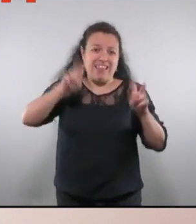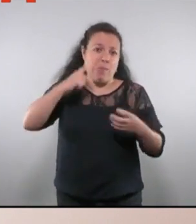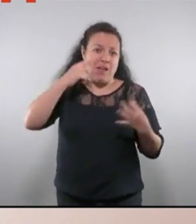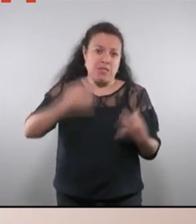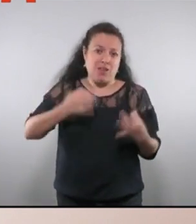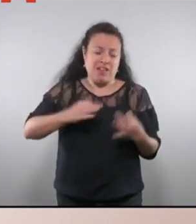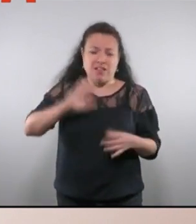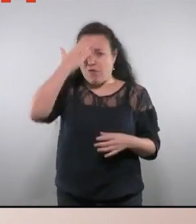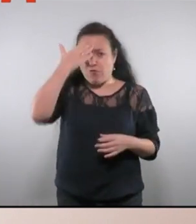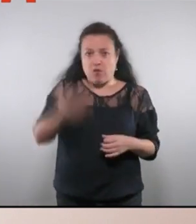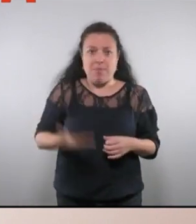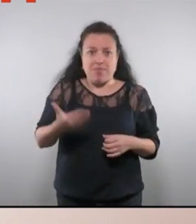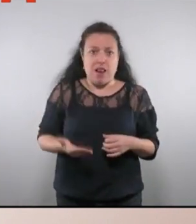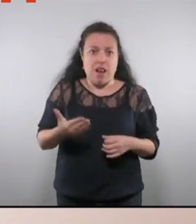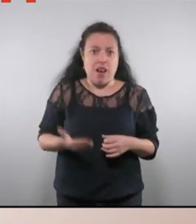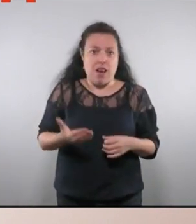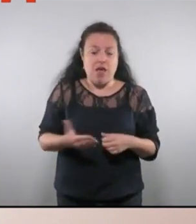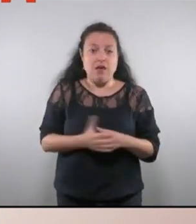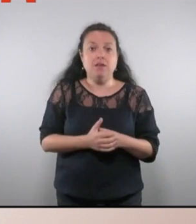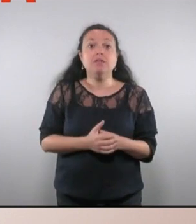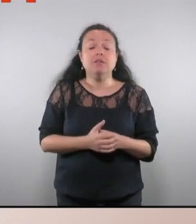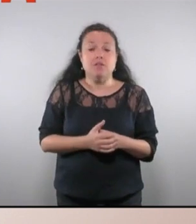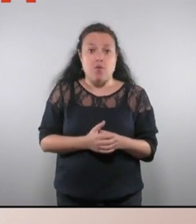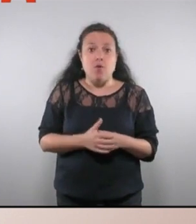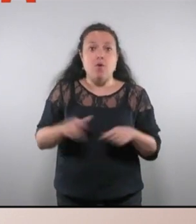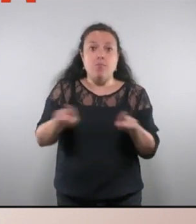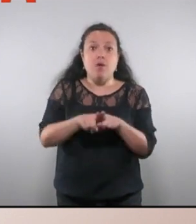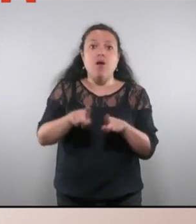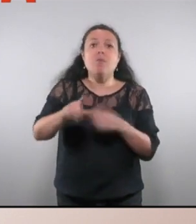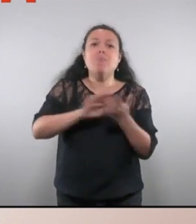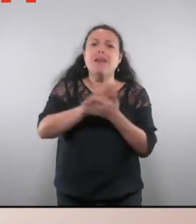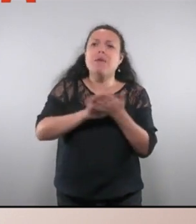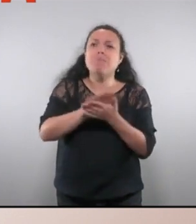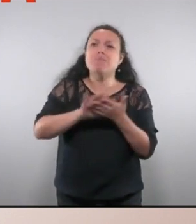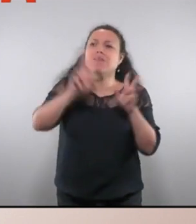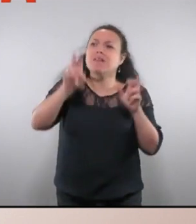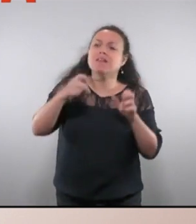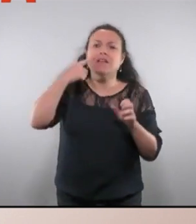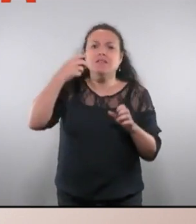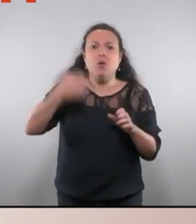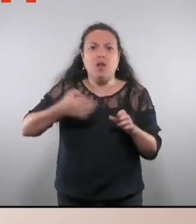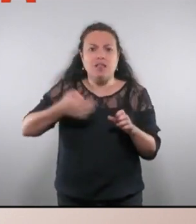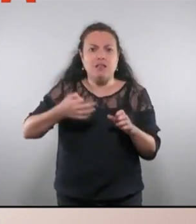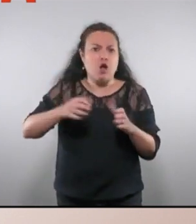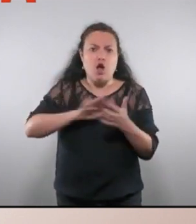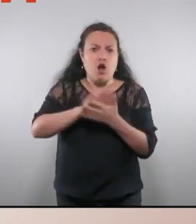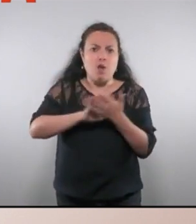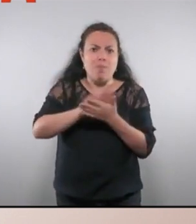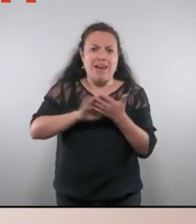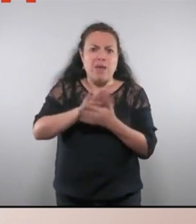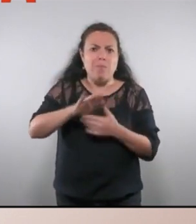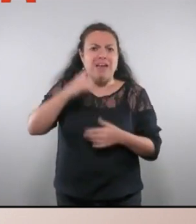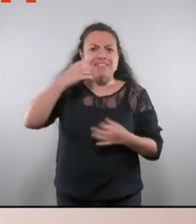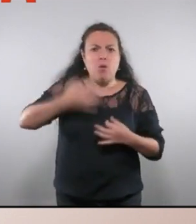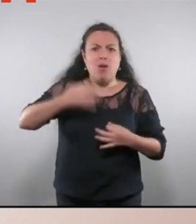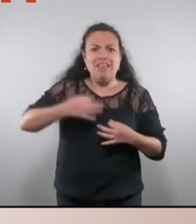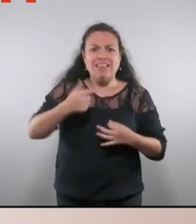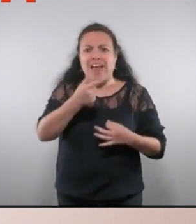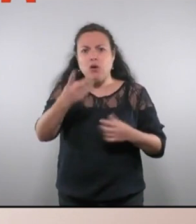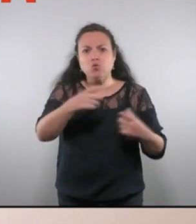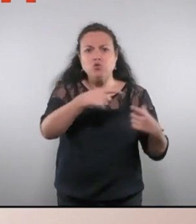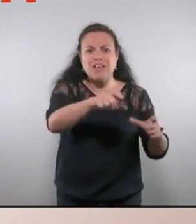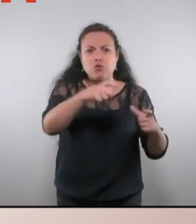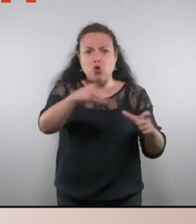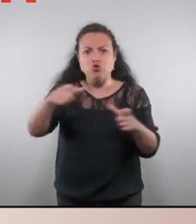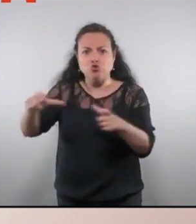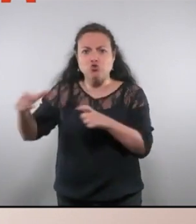fonamental i clau. Això sí, quan parlem de seguretat no parlem de seguretat de petits sectors de la societat